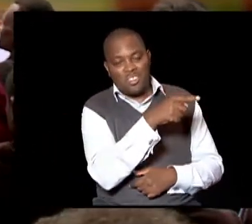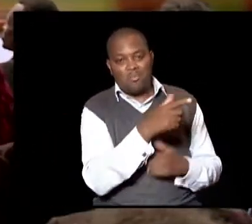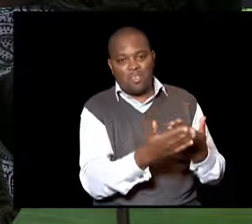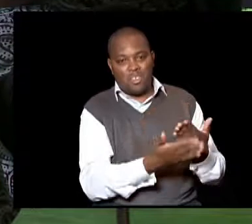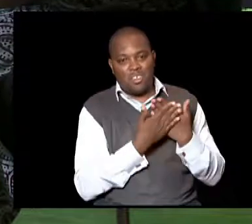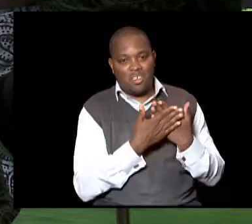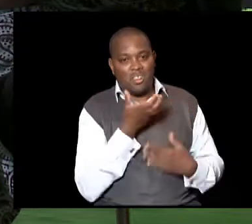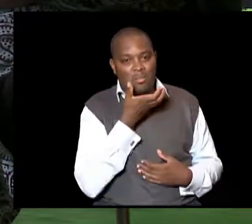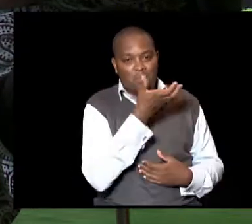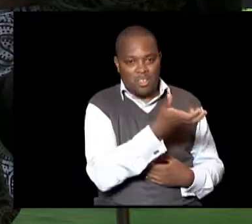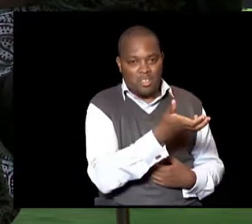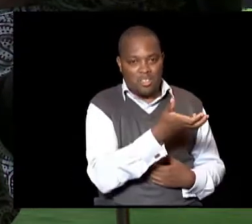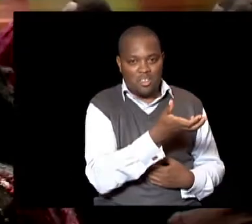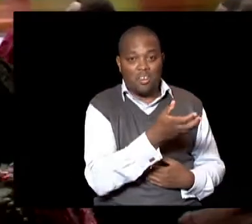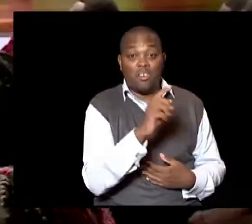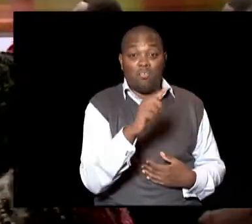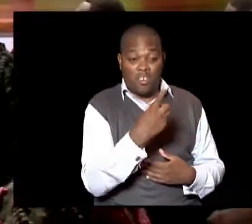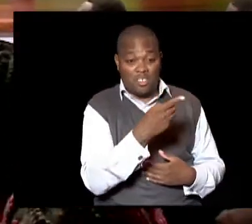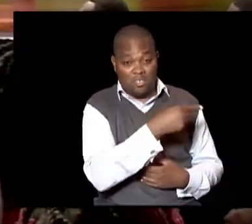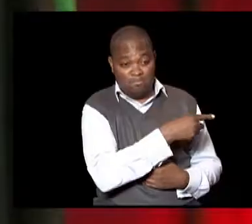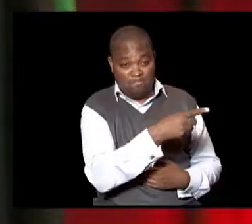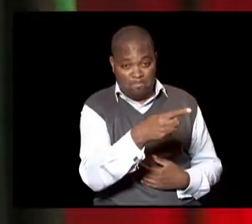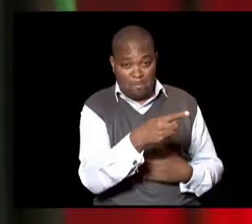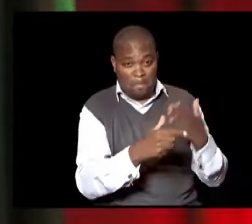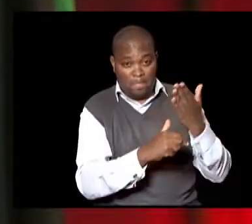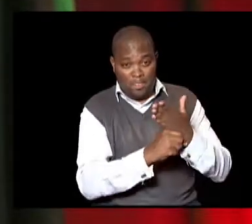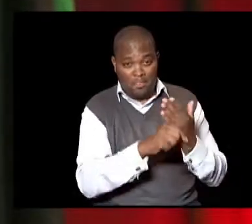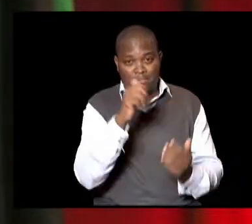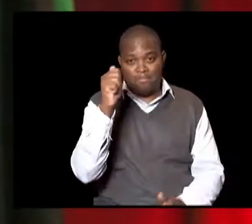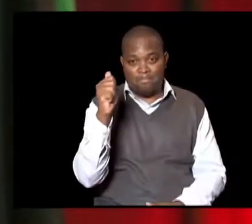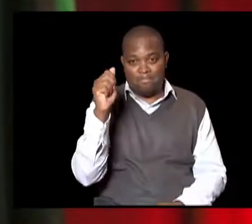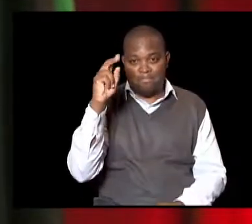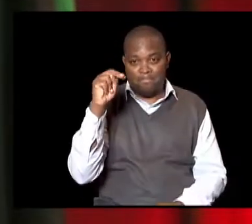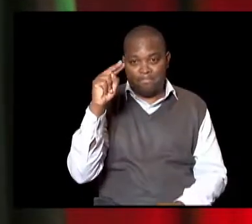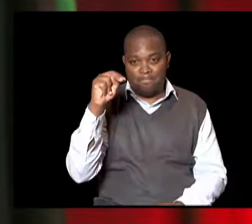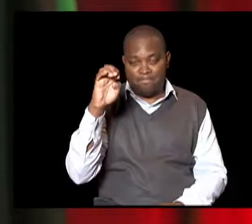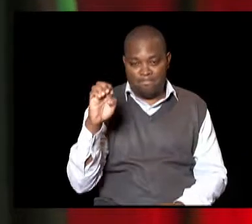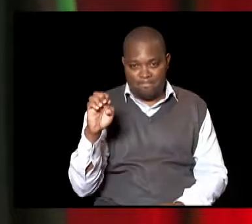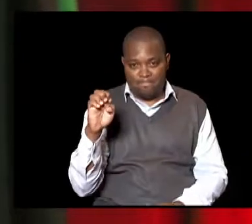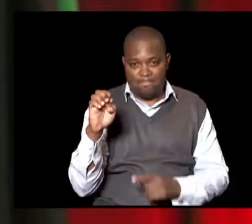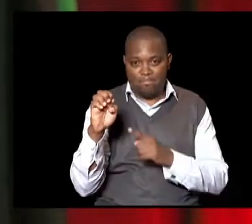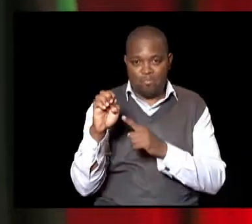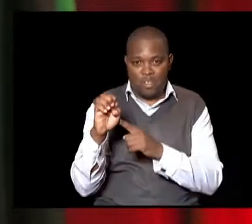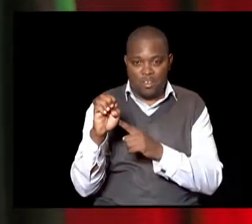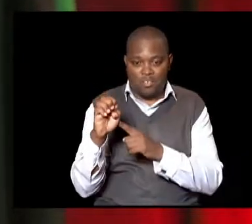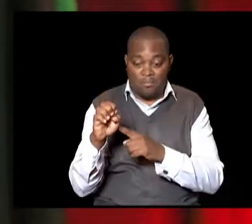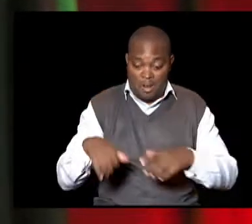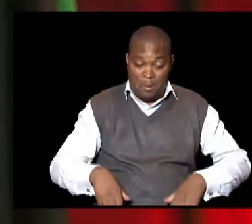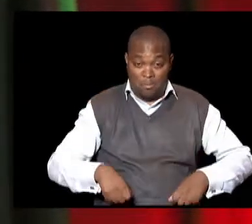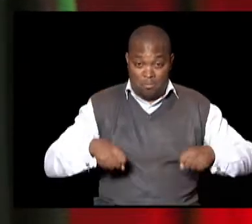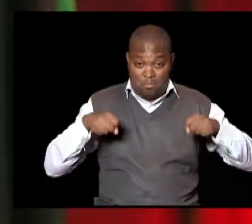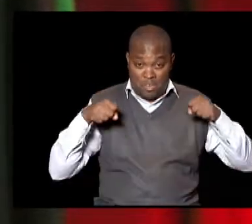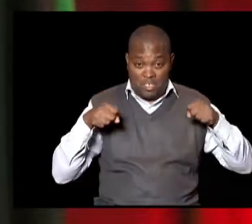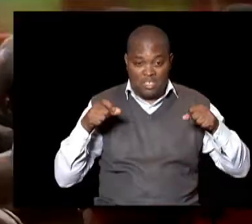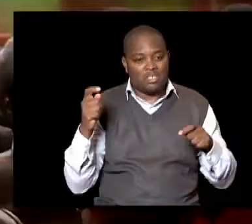One, two, three Earn tupike makofi nituwa Earn Earn So Earn Ni manager